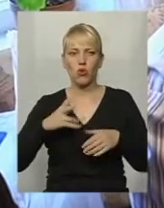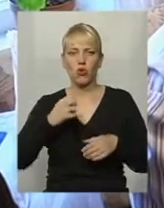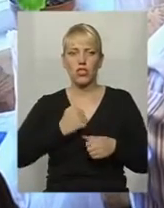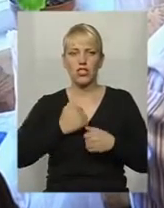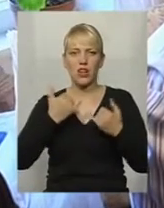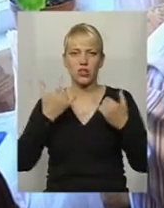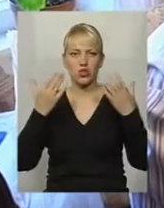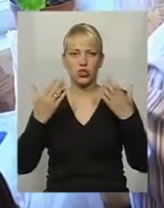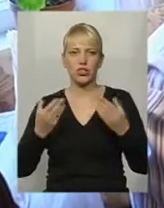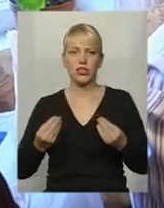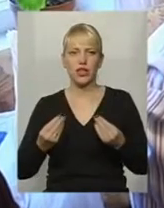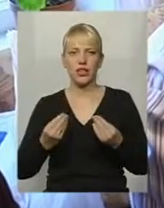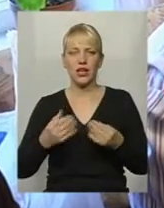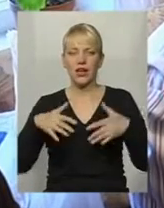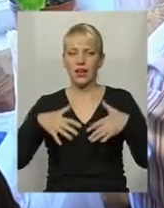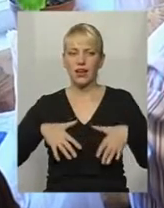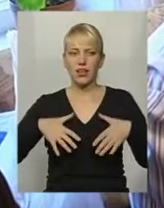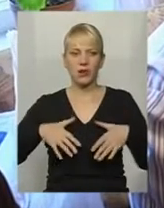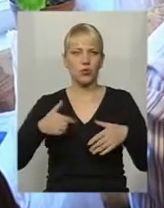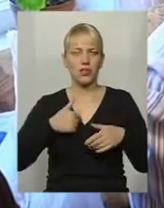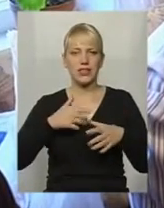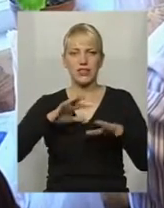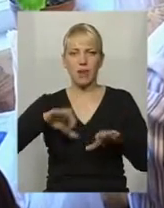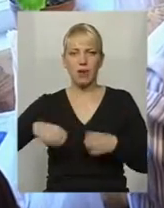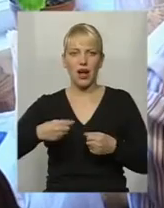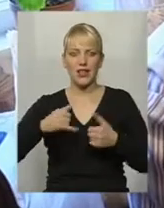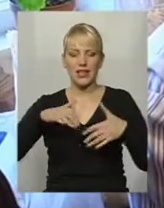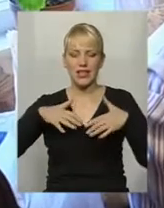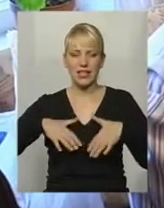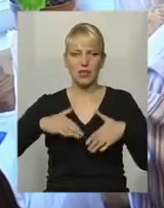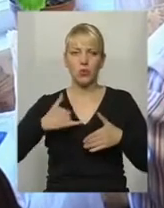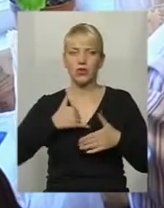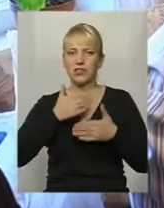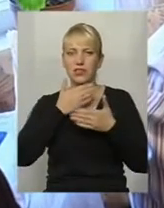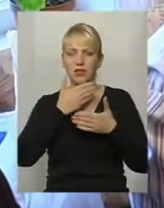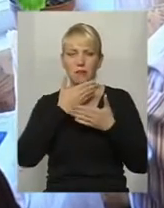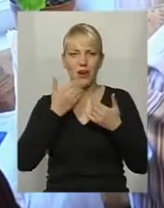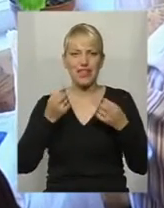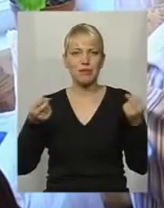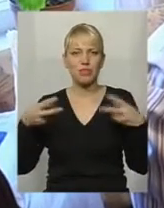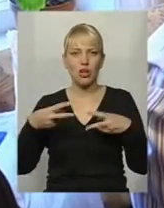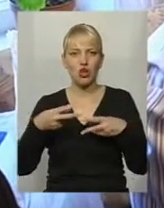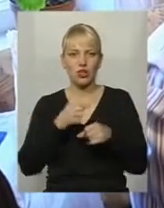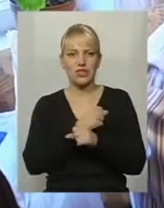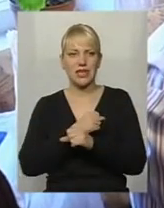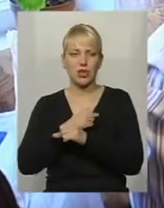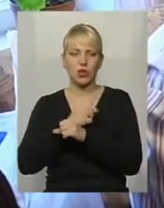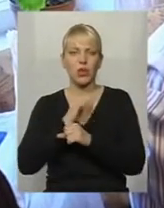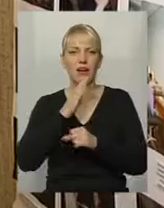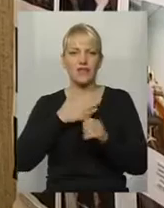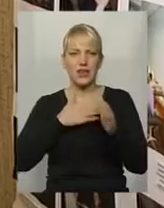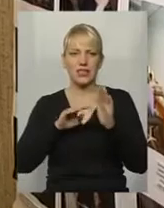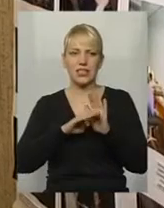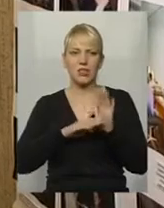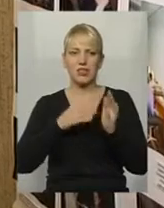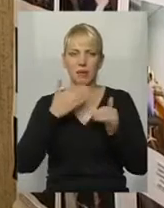сьогоднішній день Крим нас забрали і санаторій як такого немає. Спеціалізованого санаторія в нашій системі поки немає.